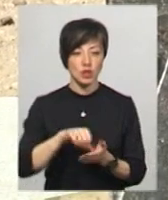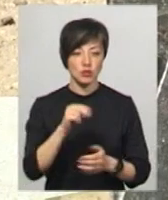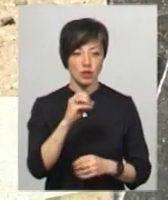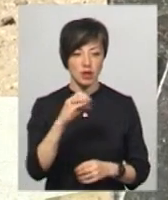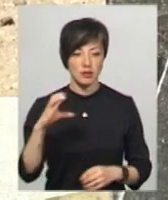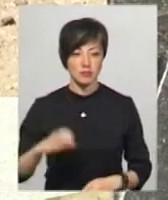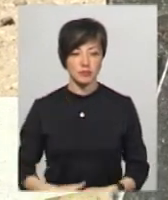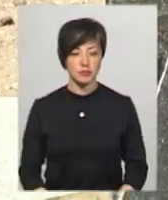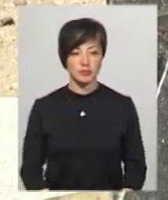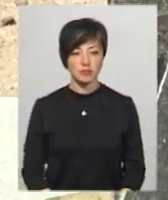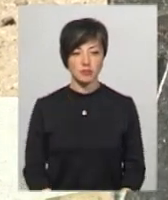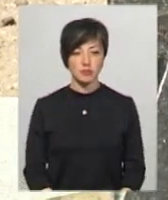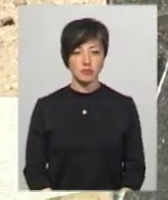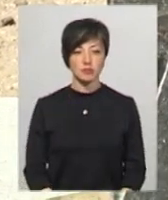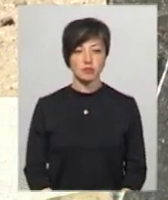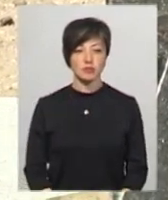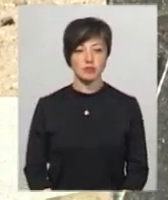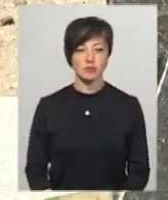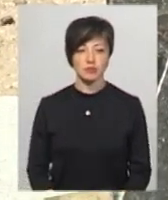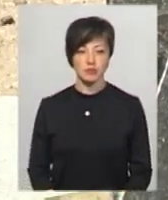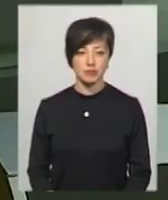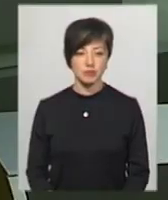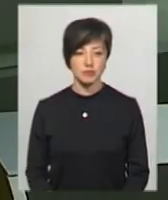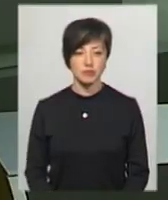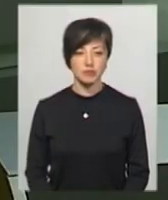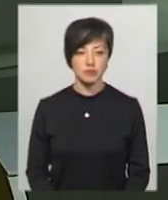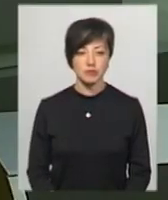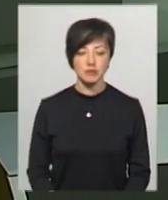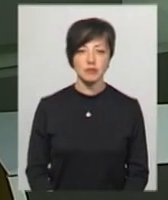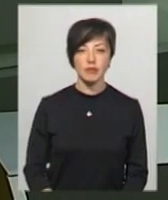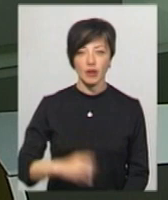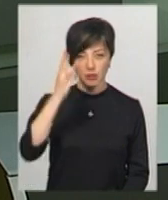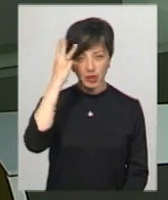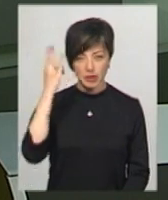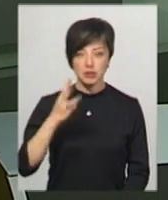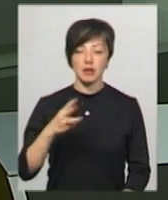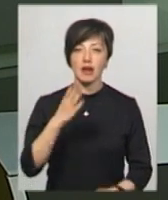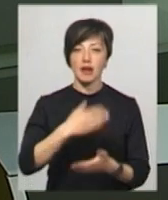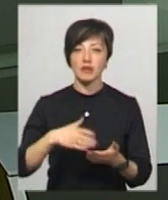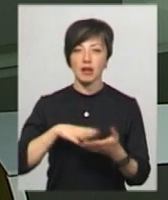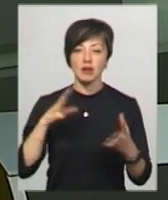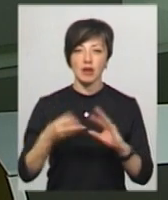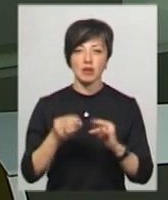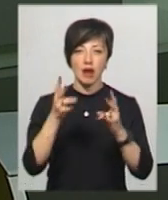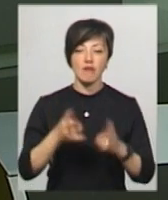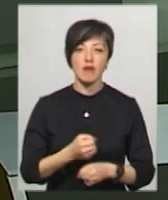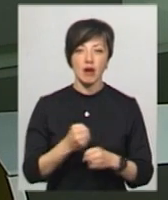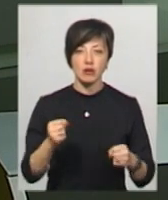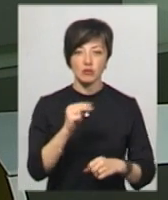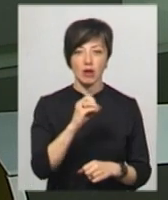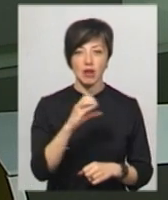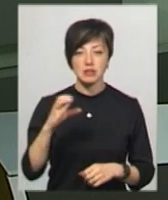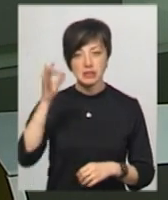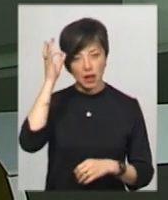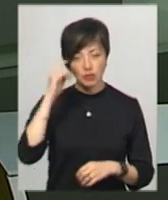Леся Боровець, Олександр Горішевський. Новини Поділя, центр. Хмельницький ліквідатор наслідків аварії на ЧАЕС Ростислав Жук